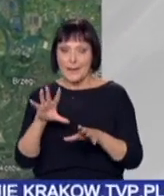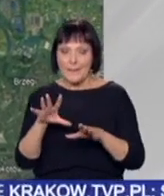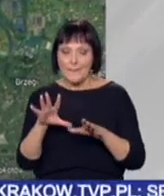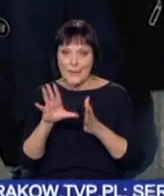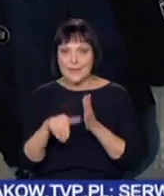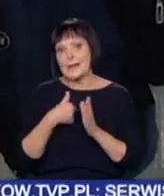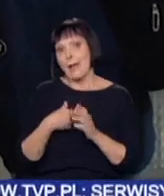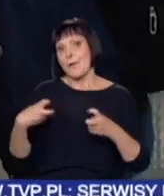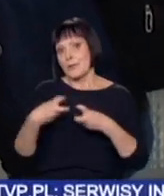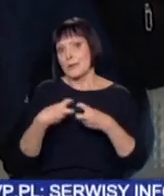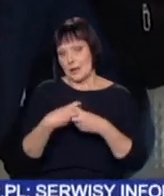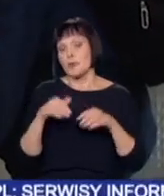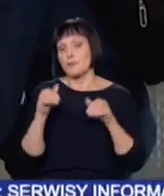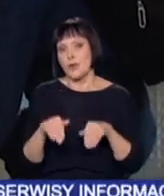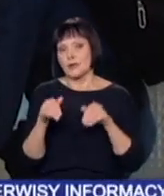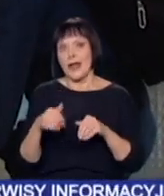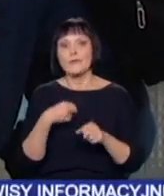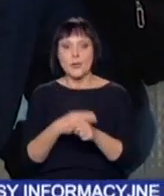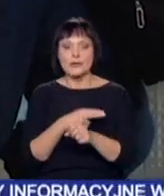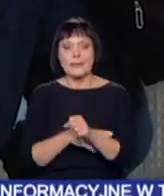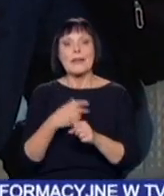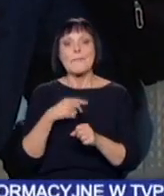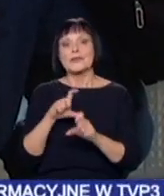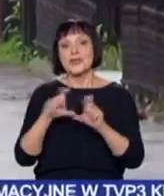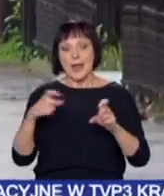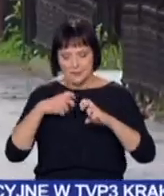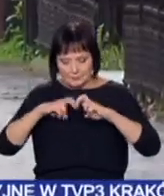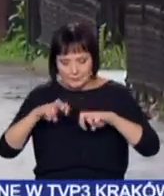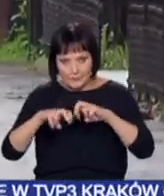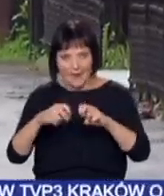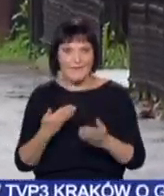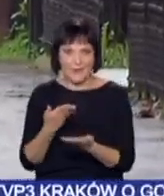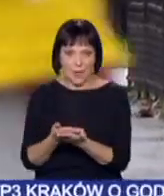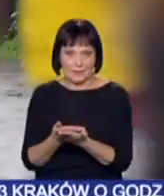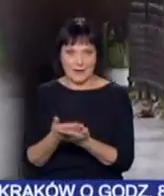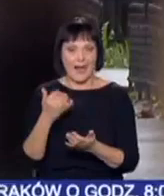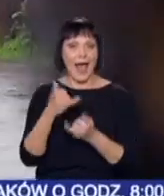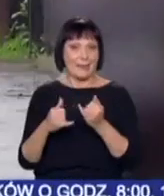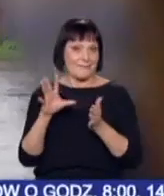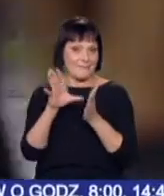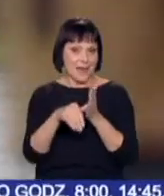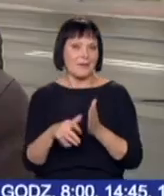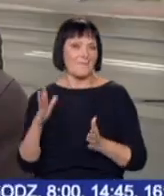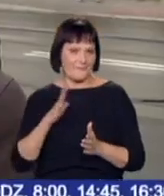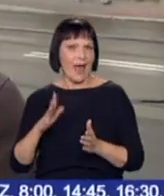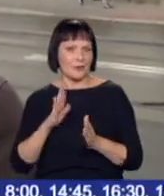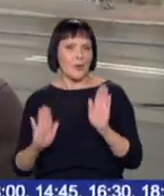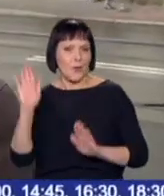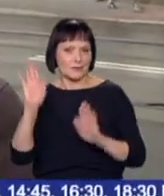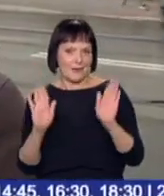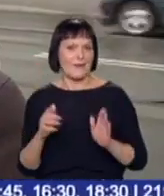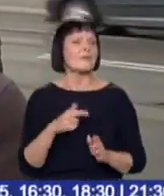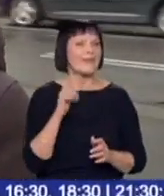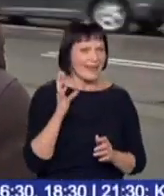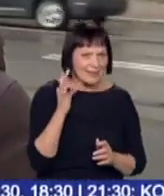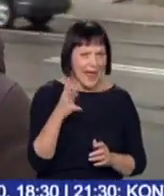online. Tak, żeby urzędnicy mieli czas na rozpatrzenie wniosku. A jak słyszymy, na mieście warto. Oczywiście, że